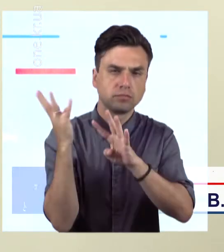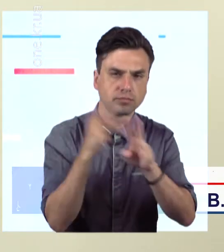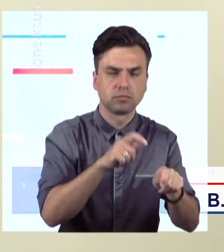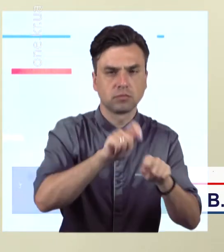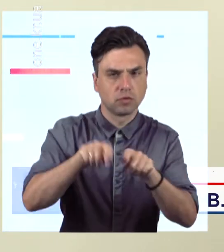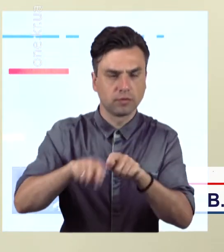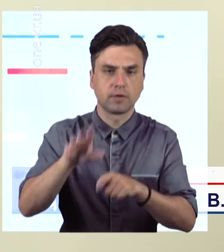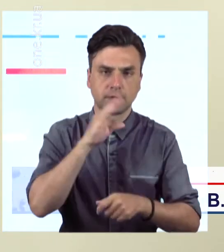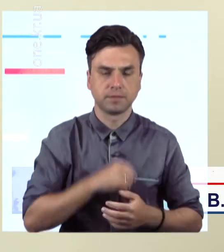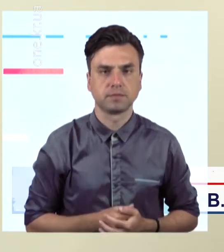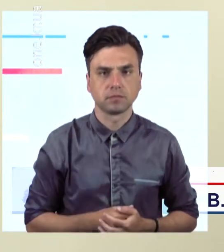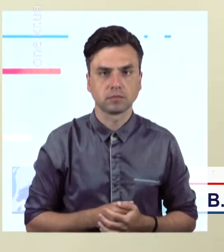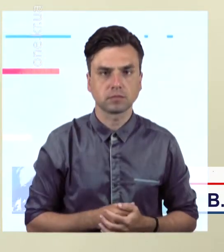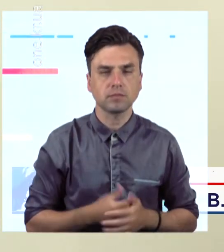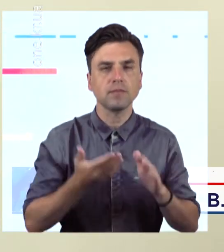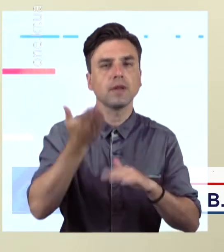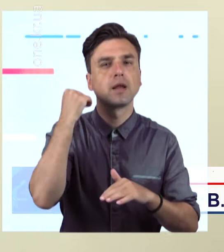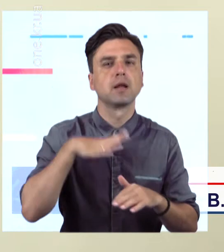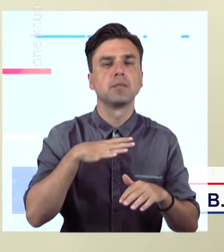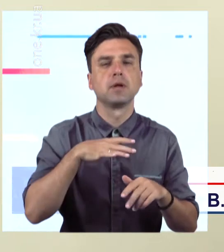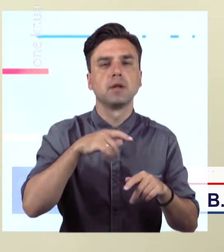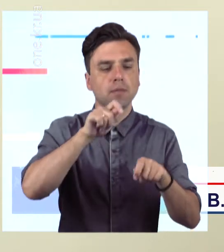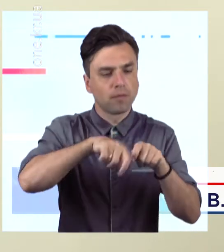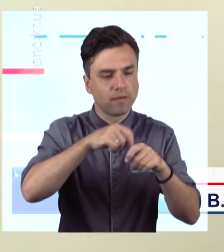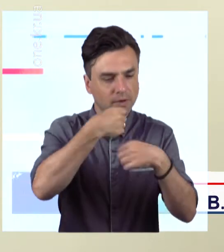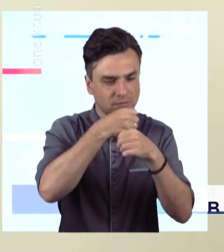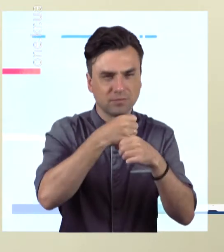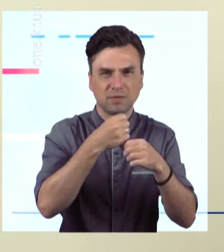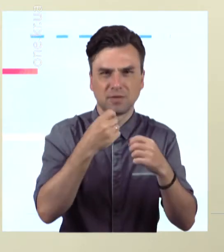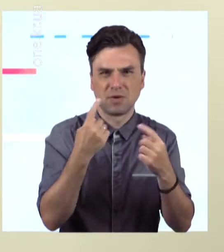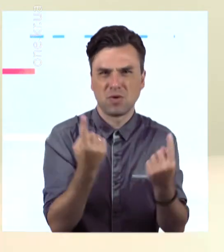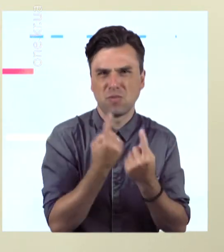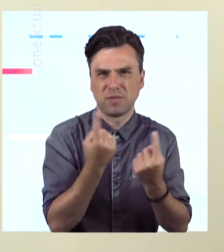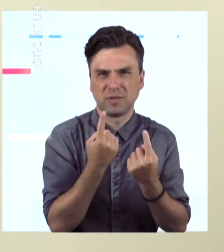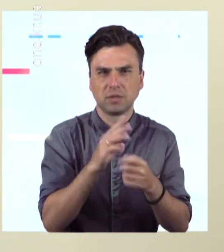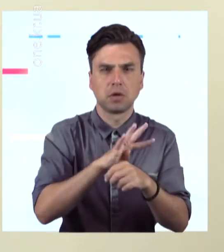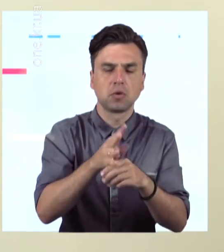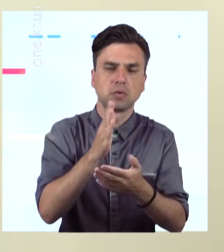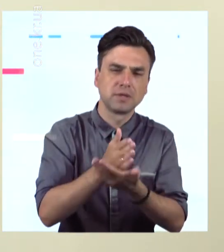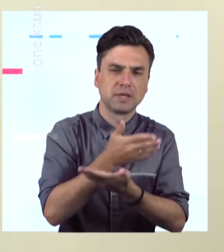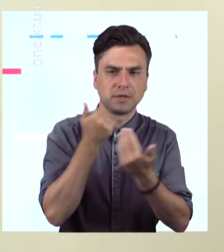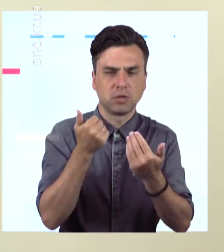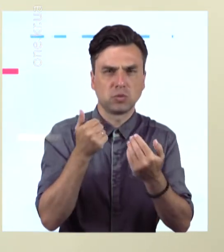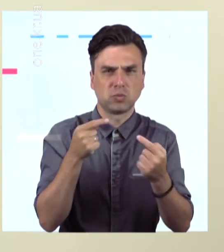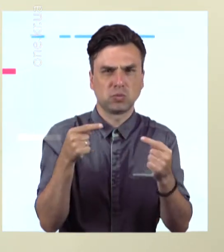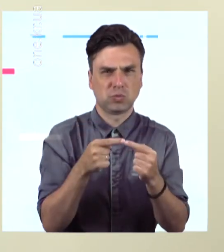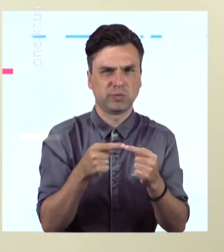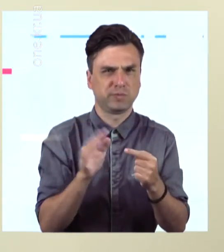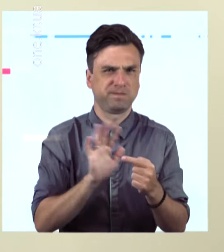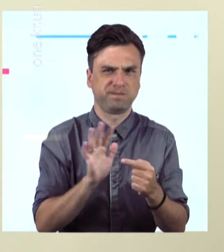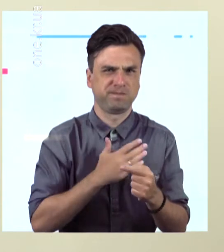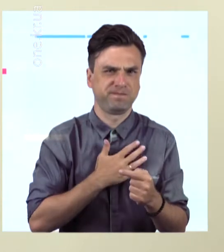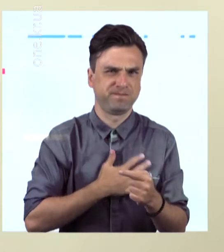методом імуноферментного аналізу наявність COVID-19 у наших пацієнтів, але й більш точною